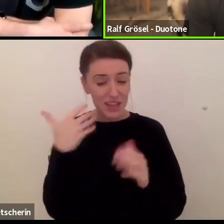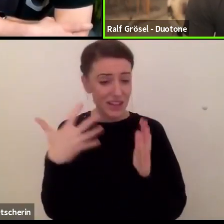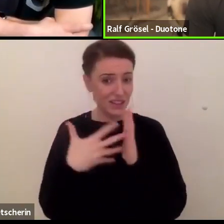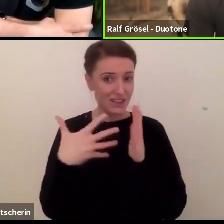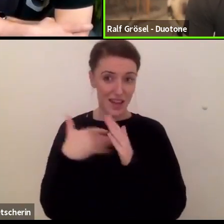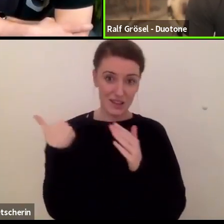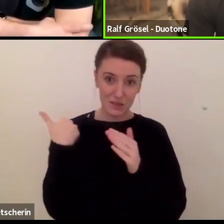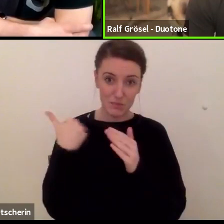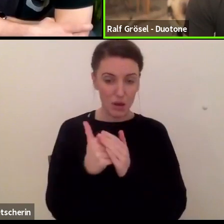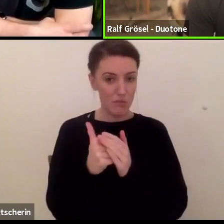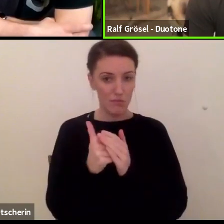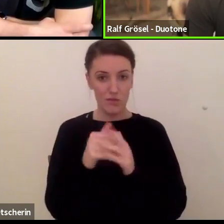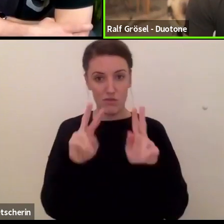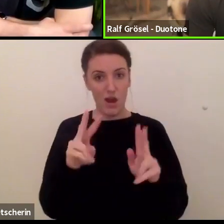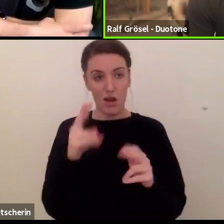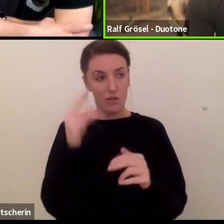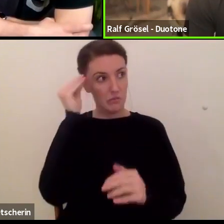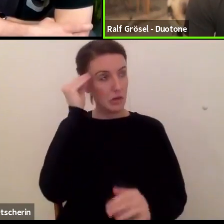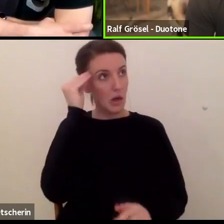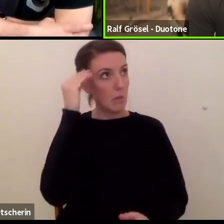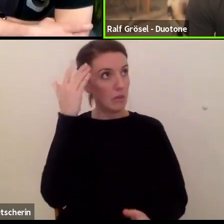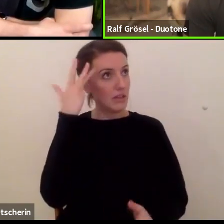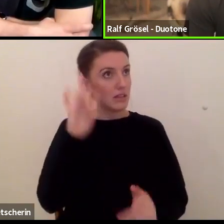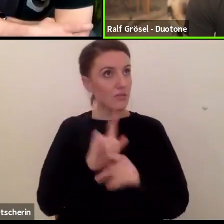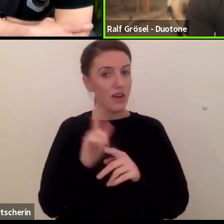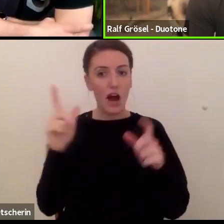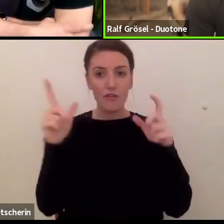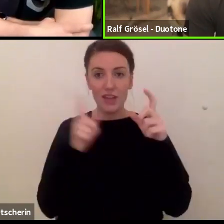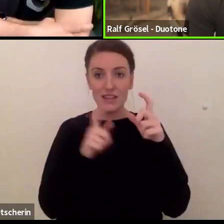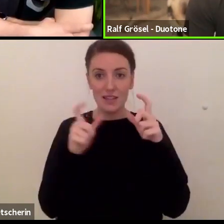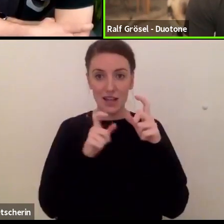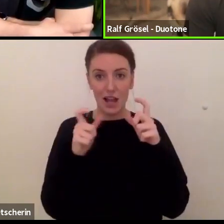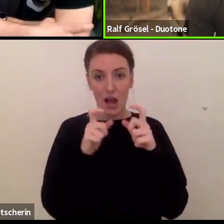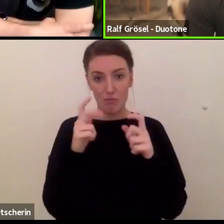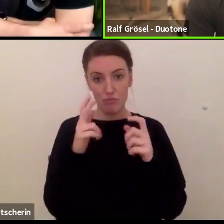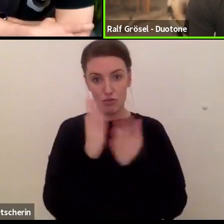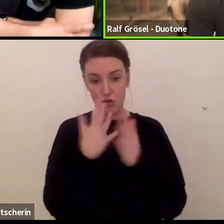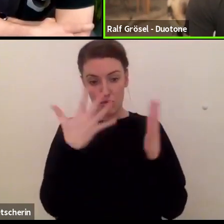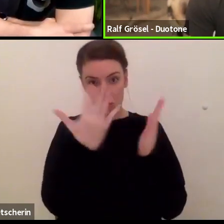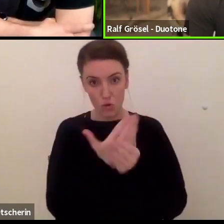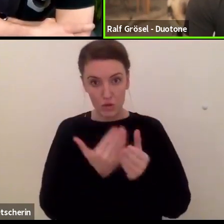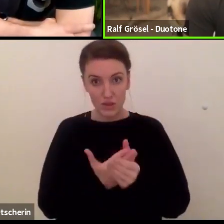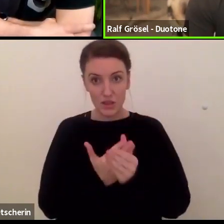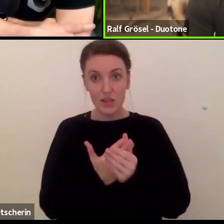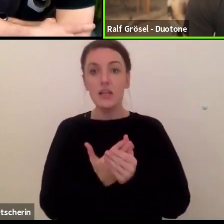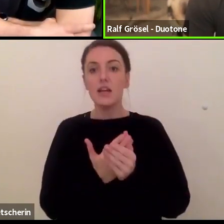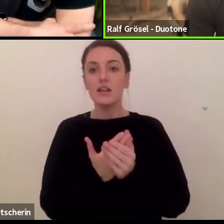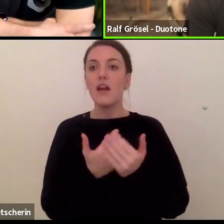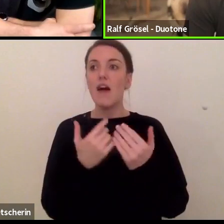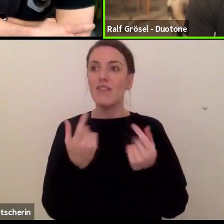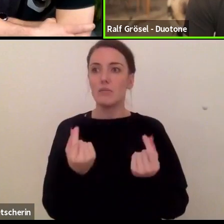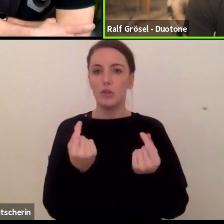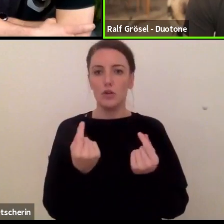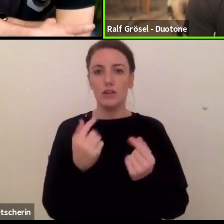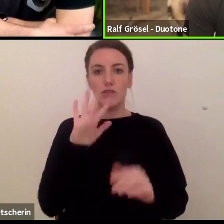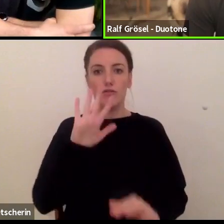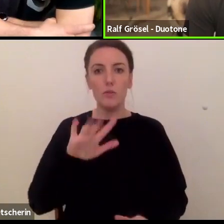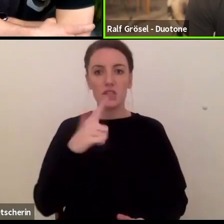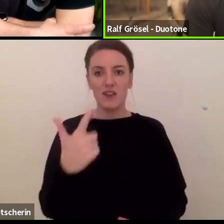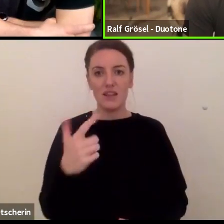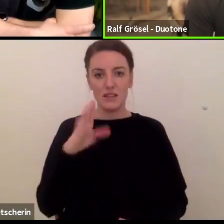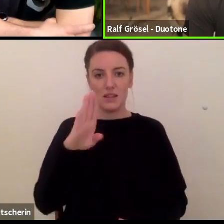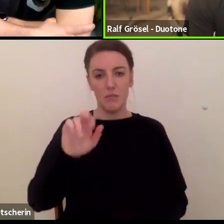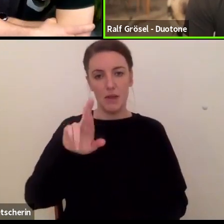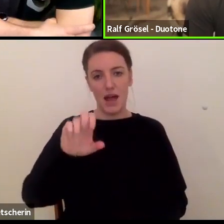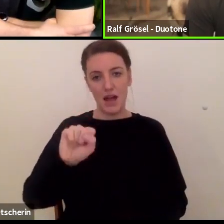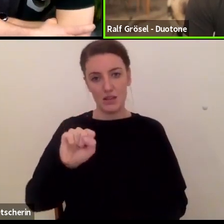Ich habe das, glaube ich, ich weiß nicht, irgendwo auch mal auf Instagram dokumentiert, was das eigentlich bedeutet für uns, wenn da 25 Bars liegen, die wir alle validieren.